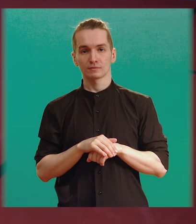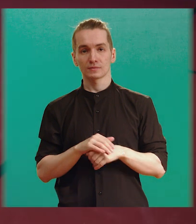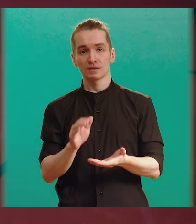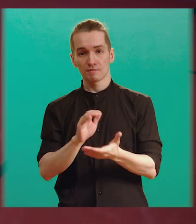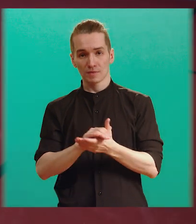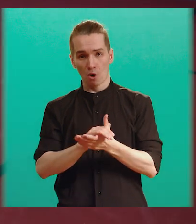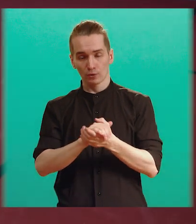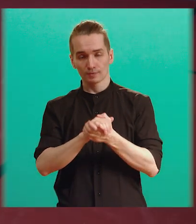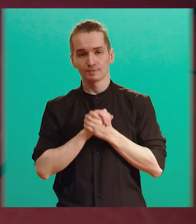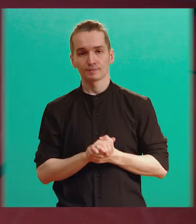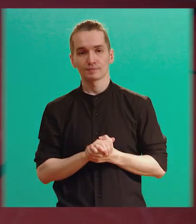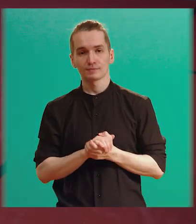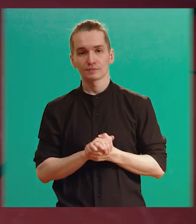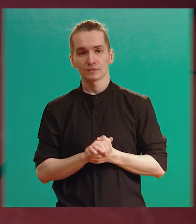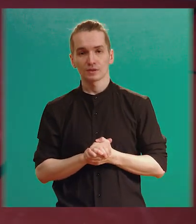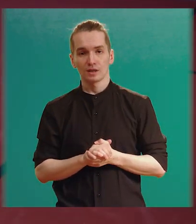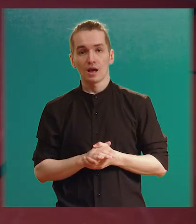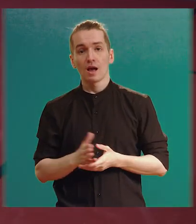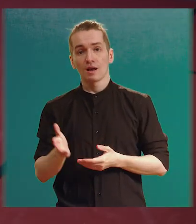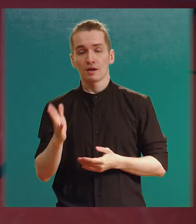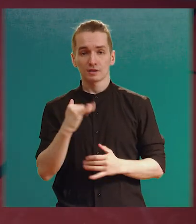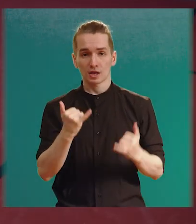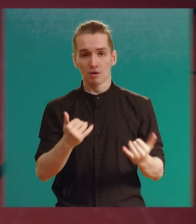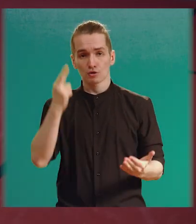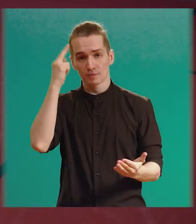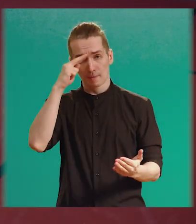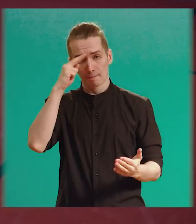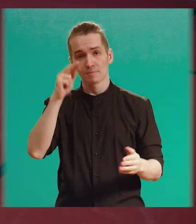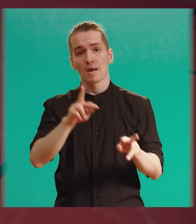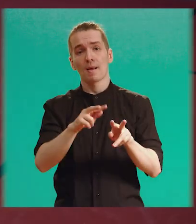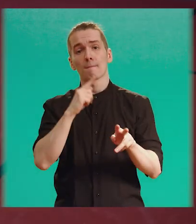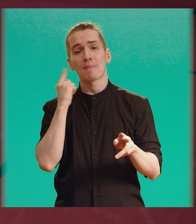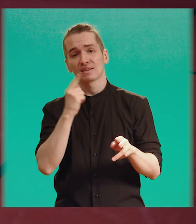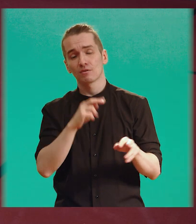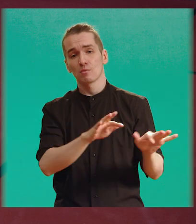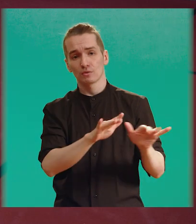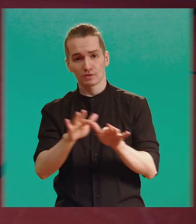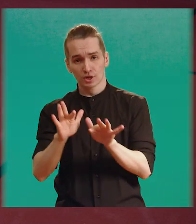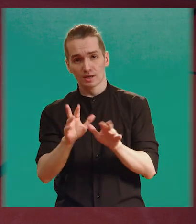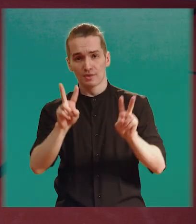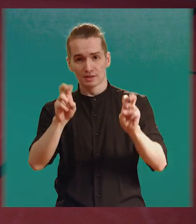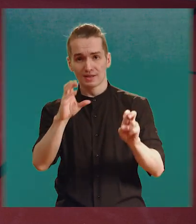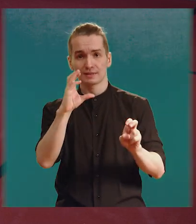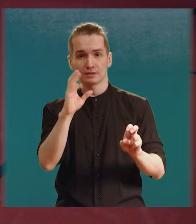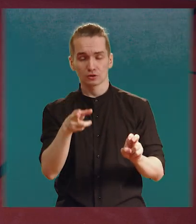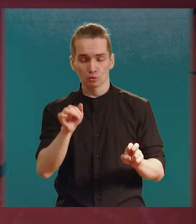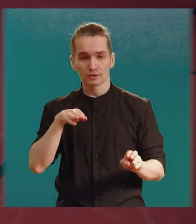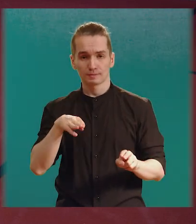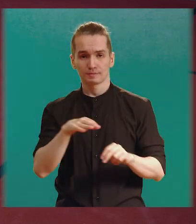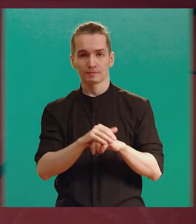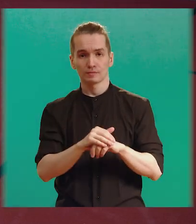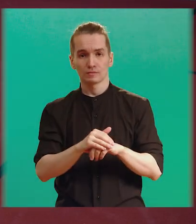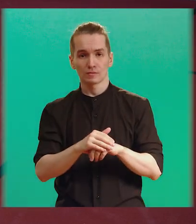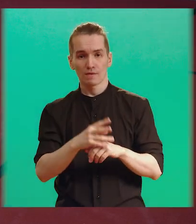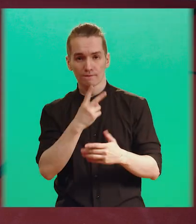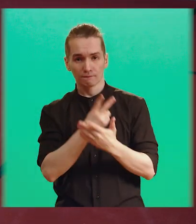Смотри, пять и кулачок. Все, супер. Смотри, давай сейчас научимся сначала из трикинга базовый заход. Называется скут. Смотри,